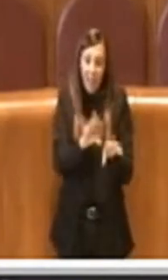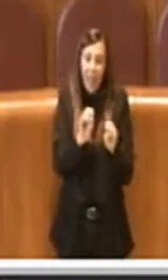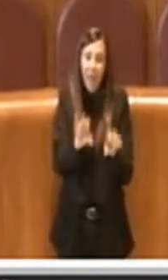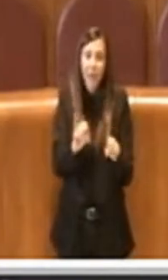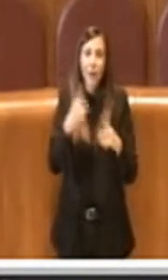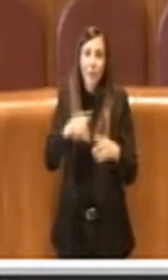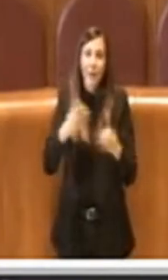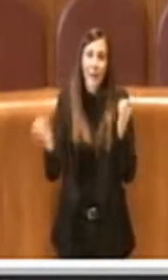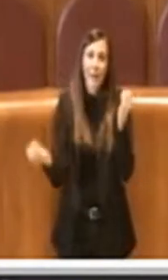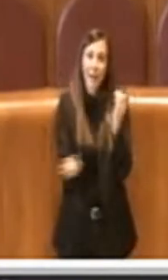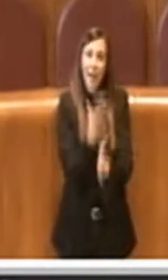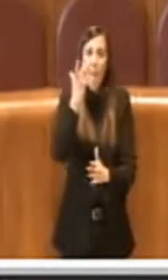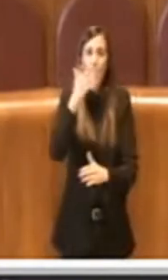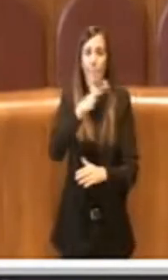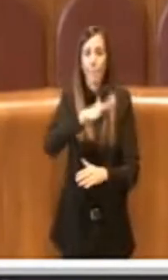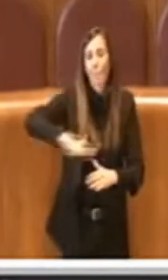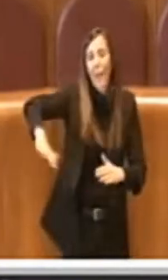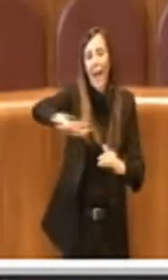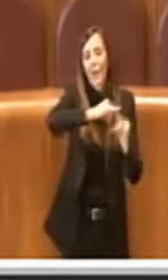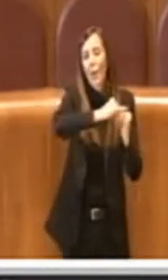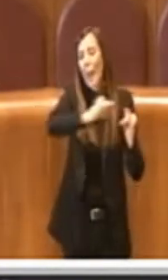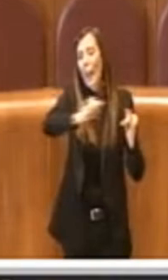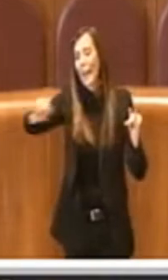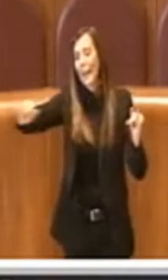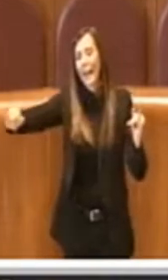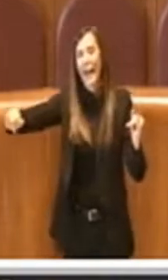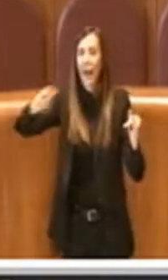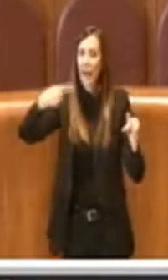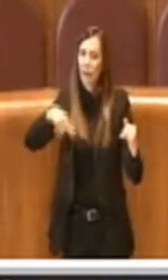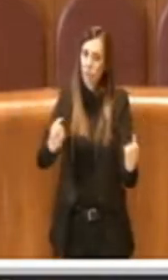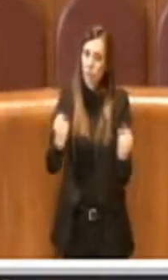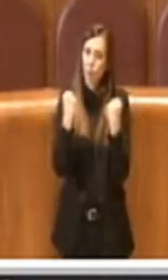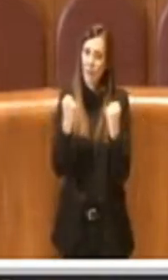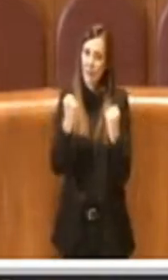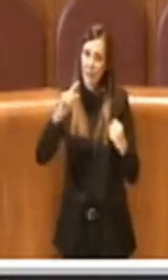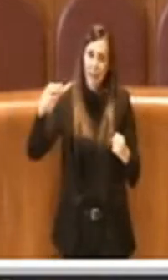questo parco lineare dal potenziale straordinario grazie Presidente